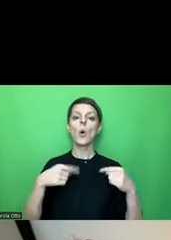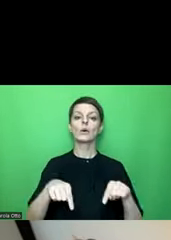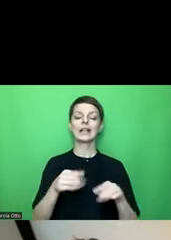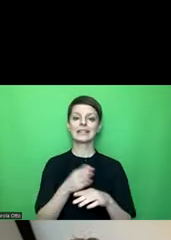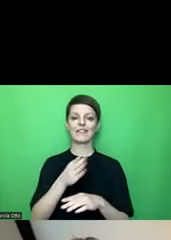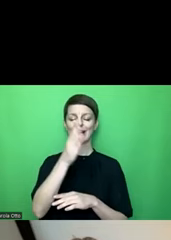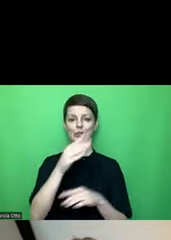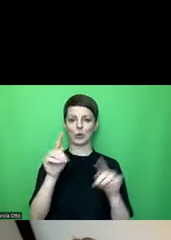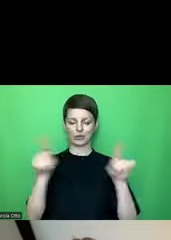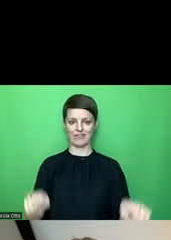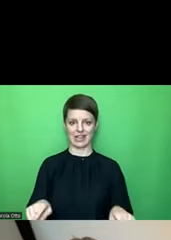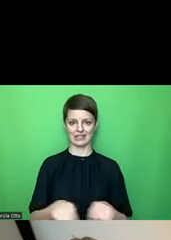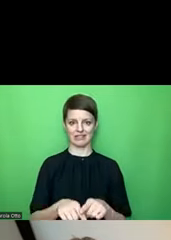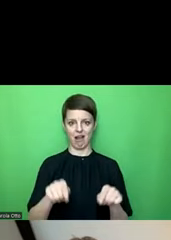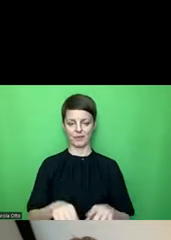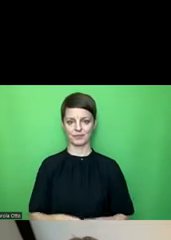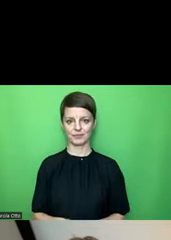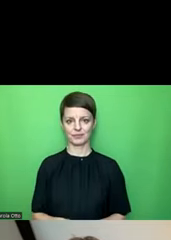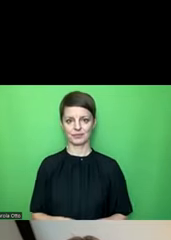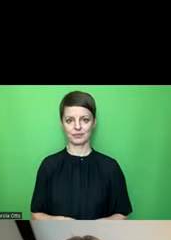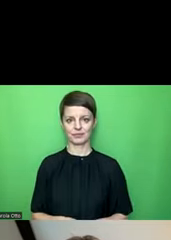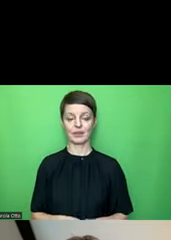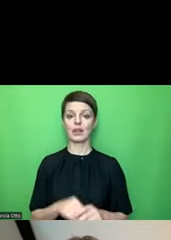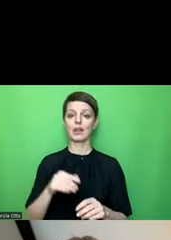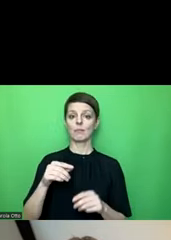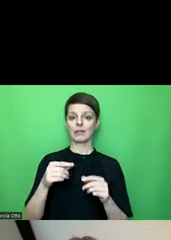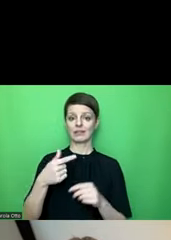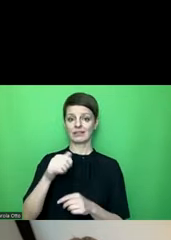Navigationsfenster und da kann ich jetzt mit Tab